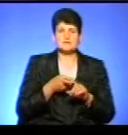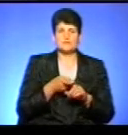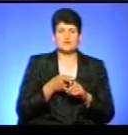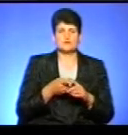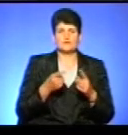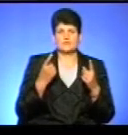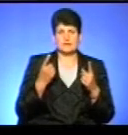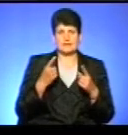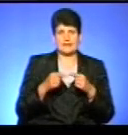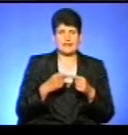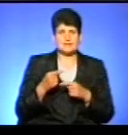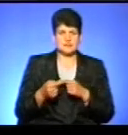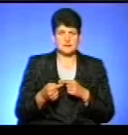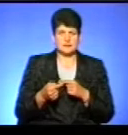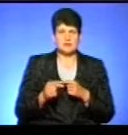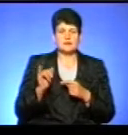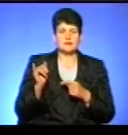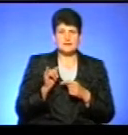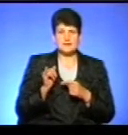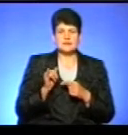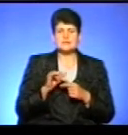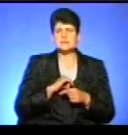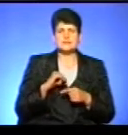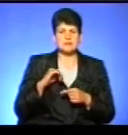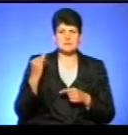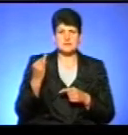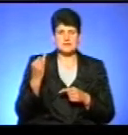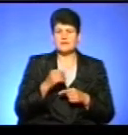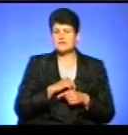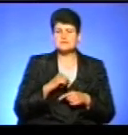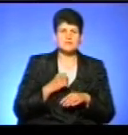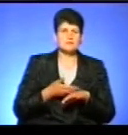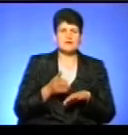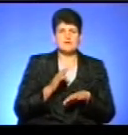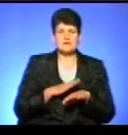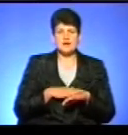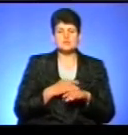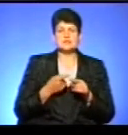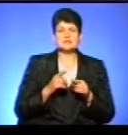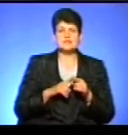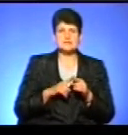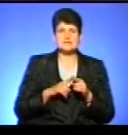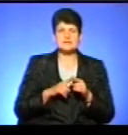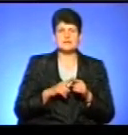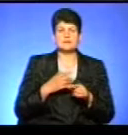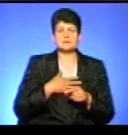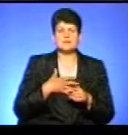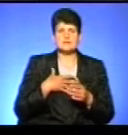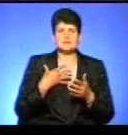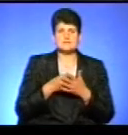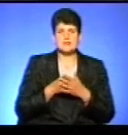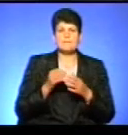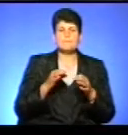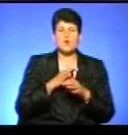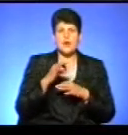глобальних наслідків. І найцікавіше – це найважче для самих авторів проєктів, тому що вони вболівають кожного дня за свій проєкт,